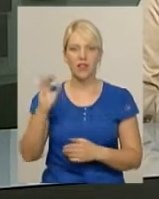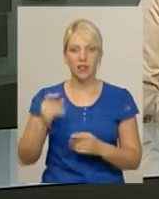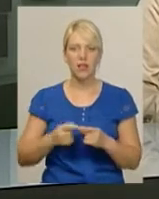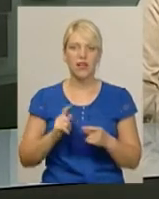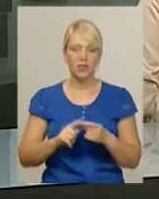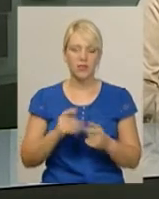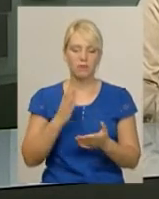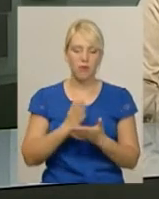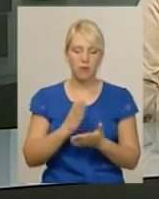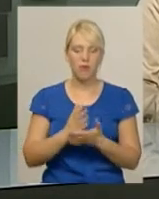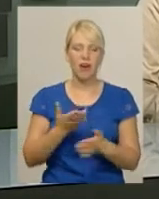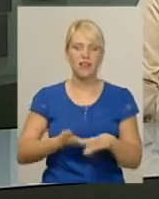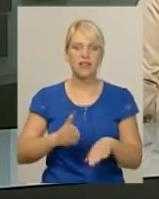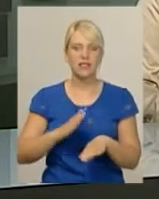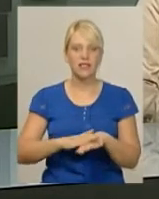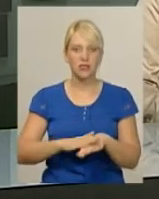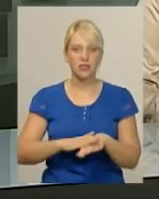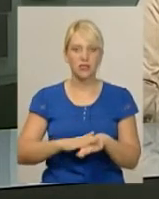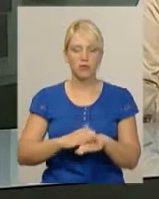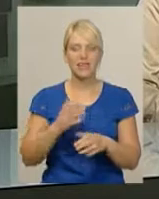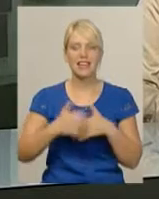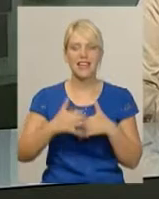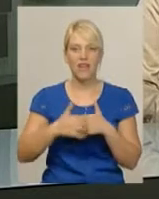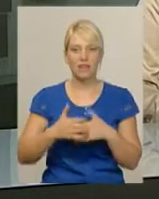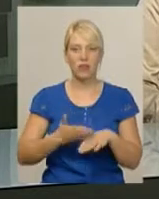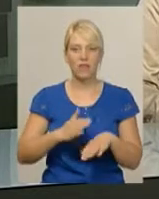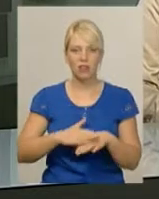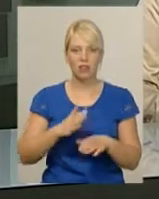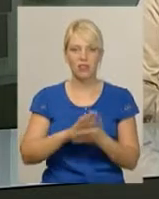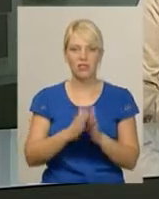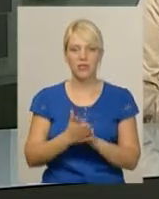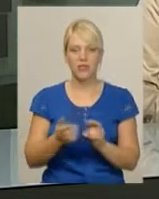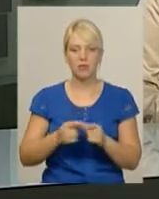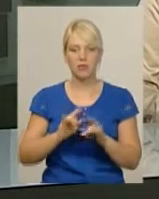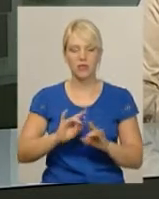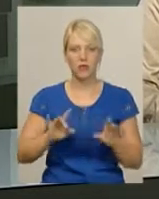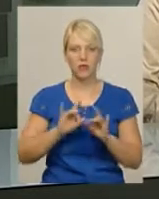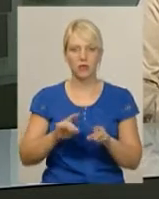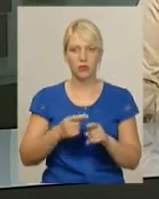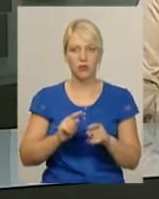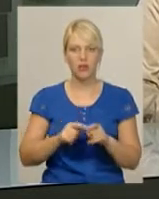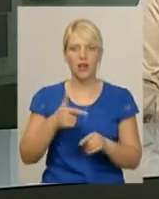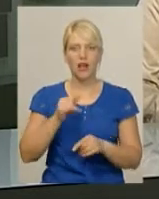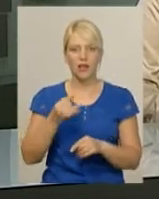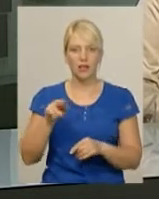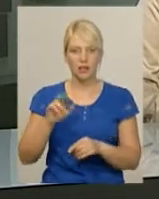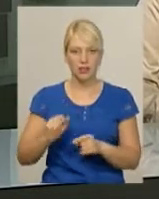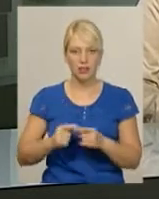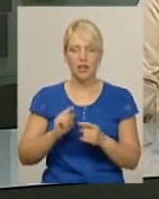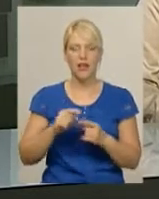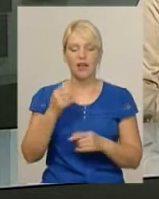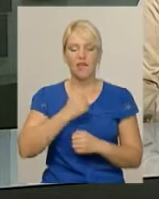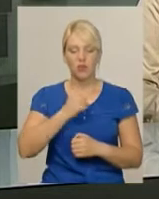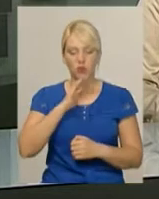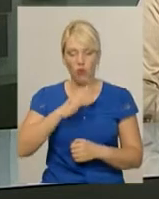важкості. Про це сьогодні повідомив керівник військово-медичного центру Західного регіону Іван Гайда. Військові з нашої області та ще